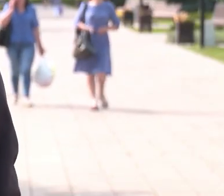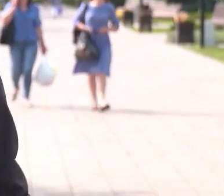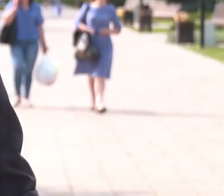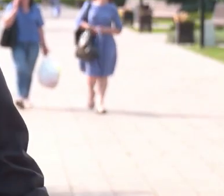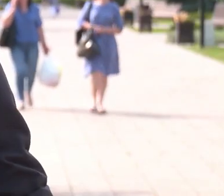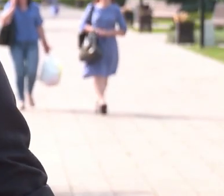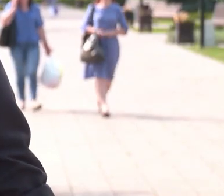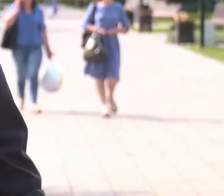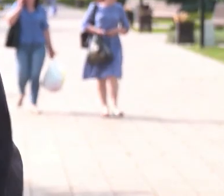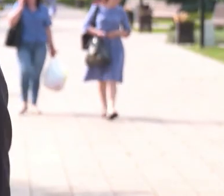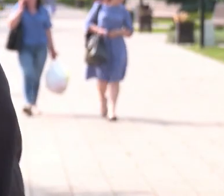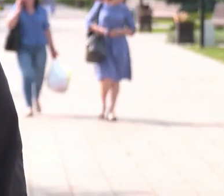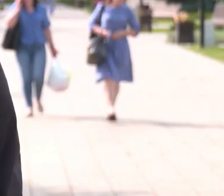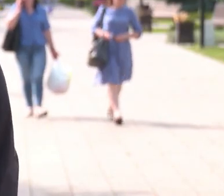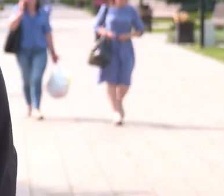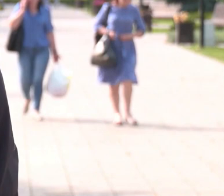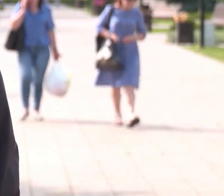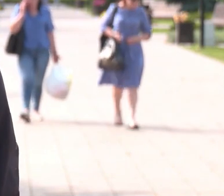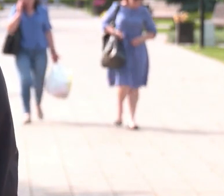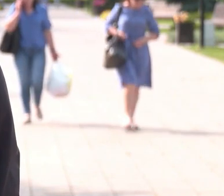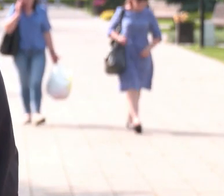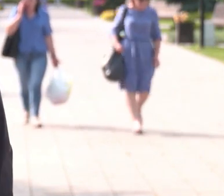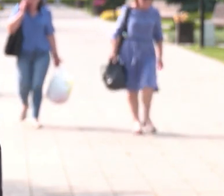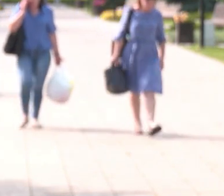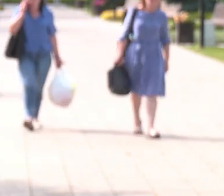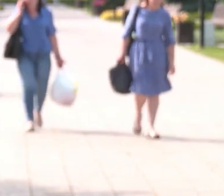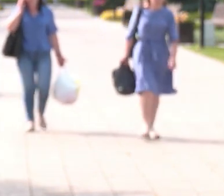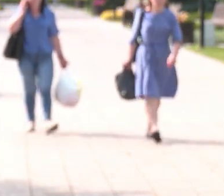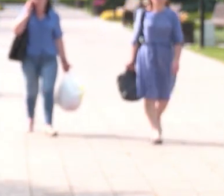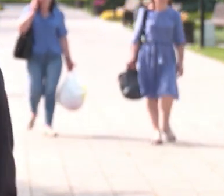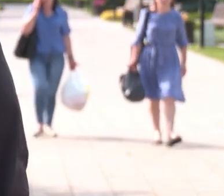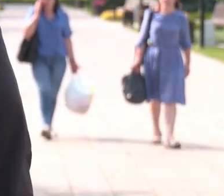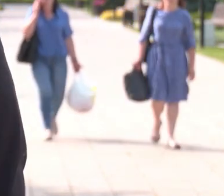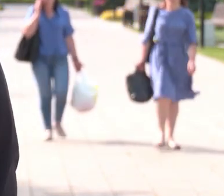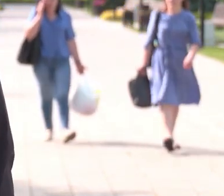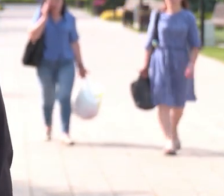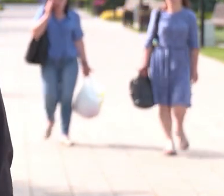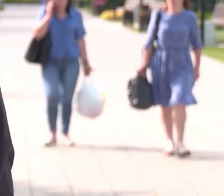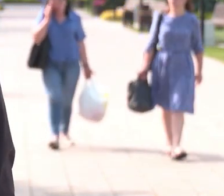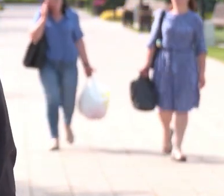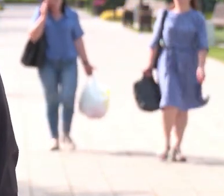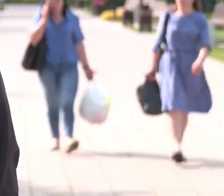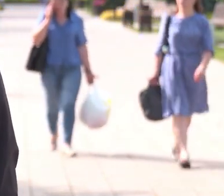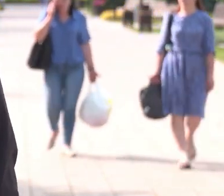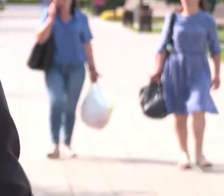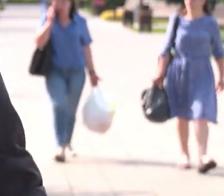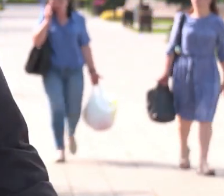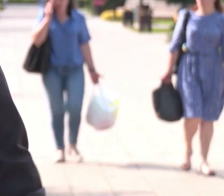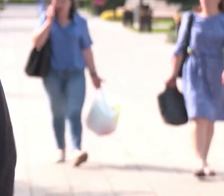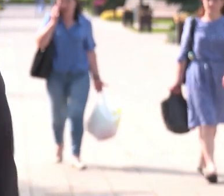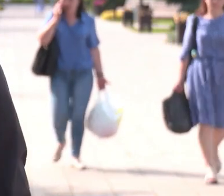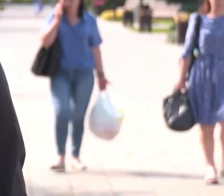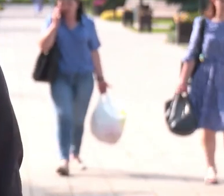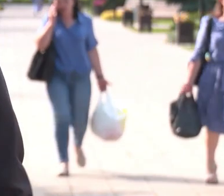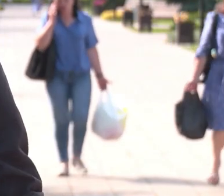виборюється свобода. Наша перемога – це коли ми маємо нові